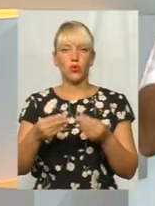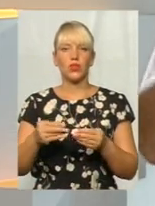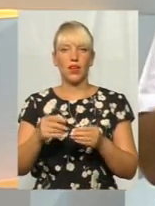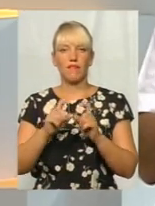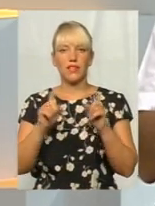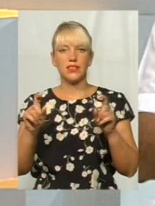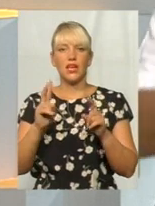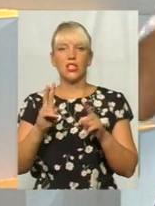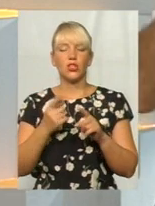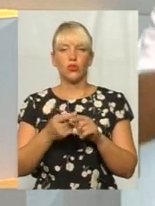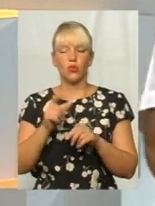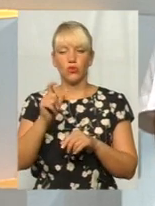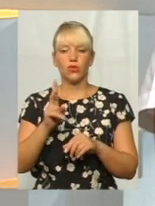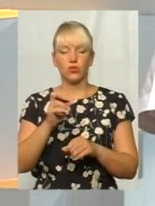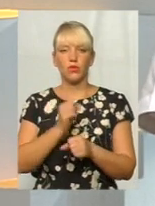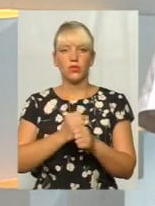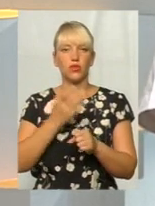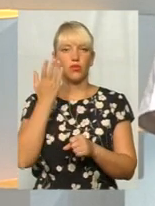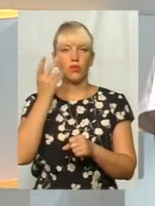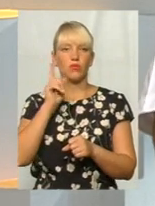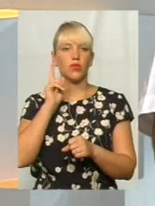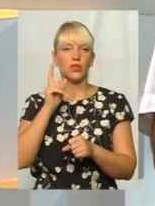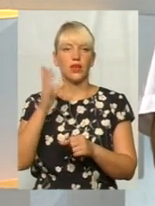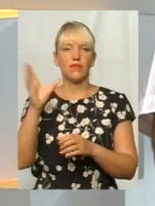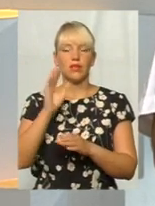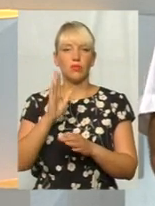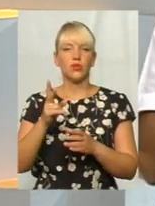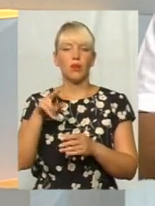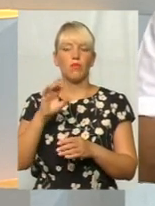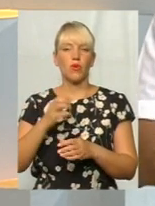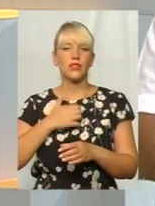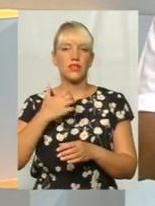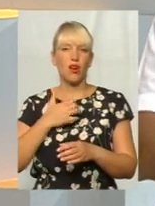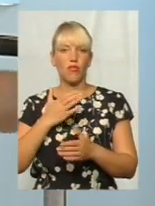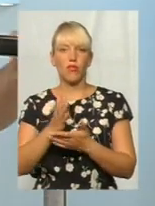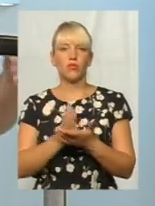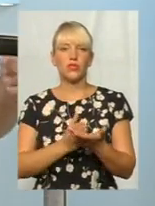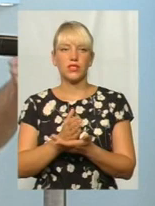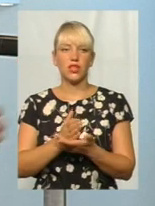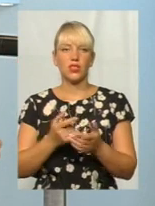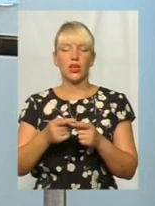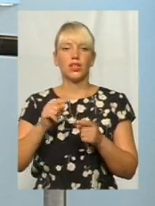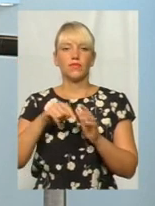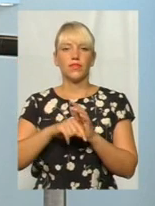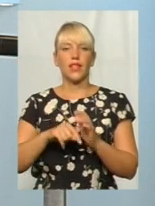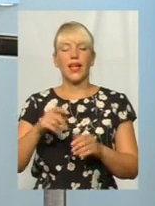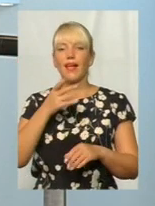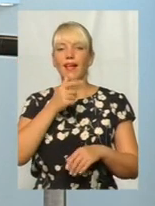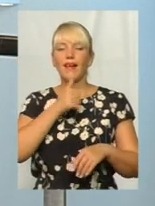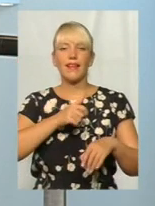працює, коли він молодий, він розуміє, що все буде далі по страховому стажу. Експерти стверджують, що в Україні